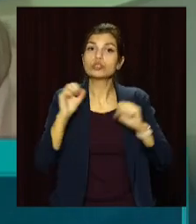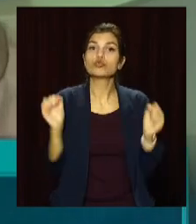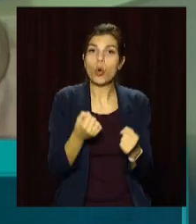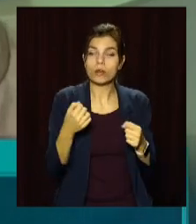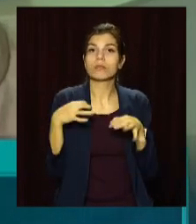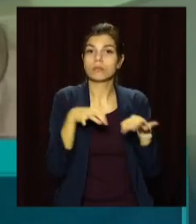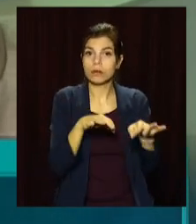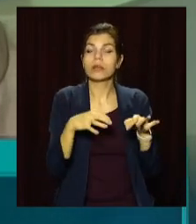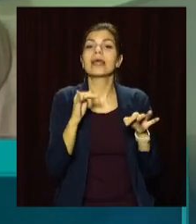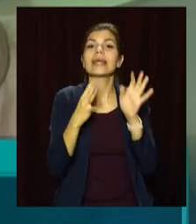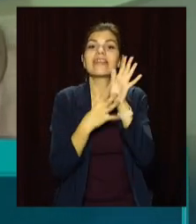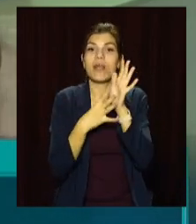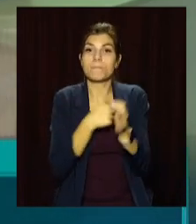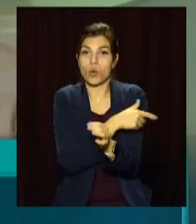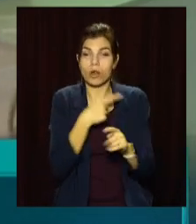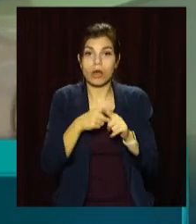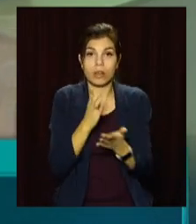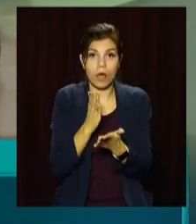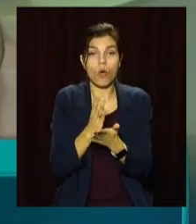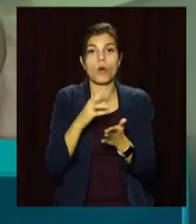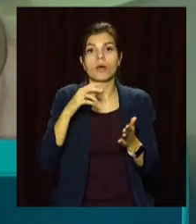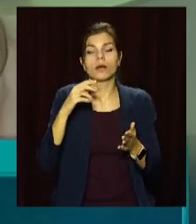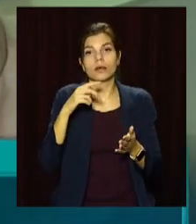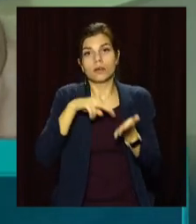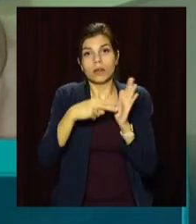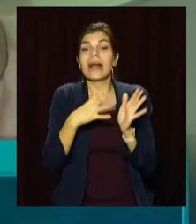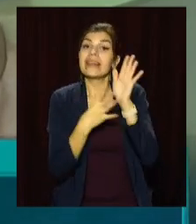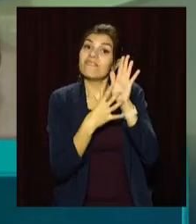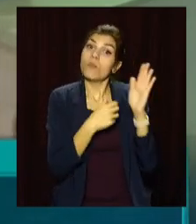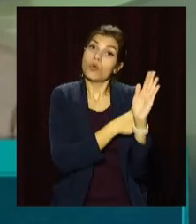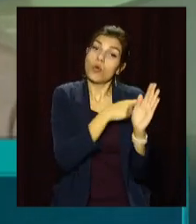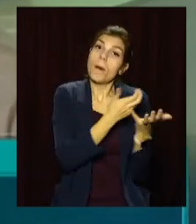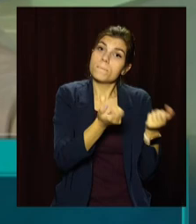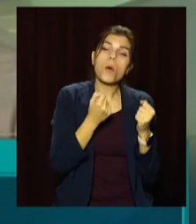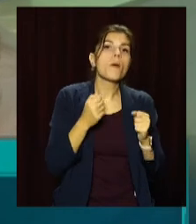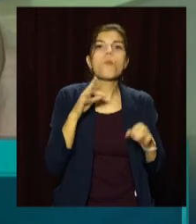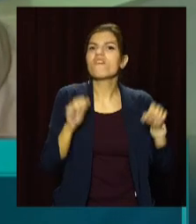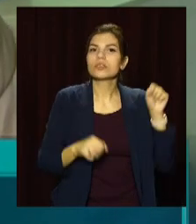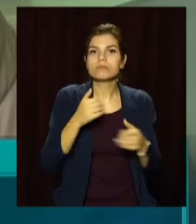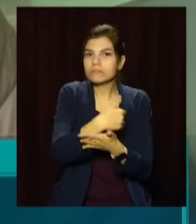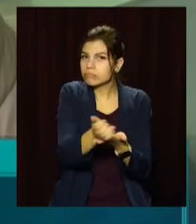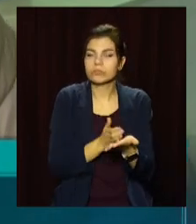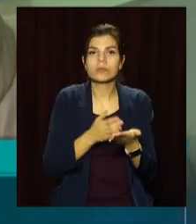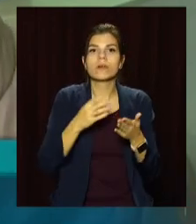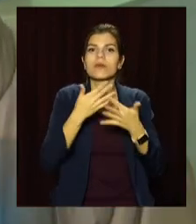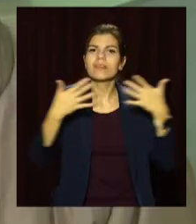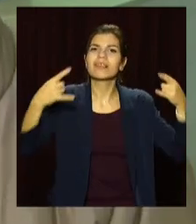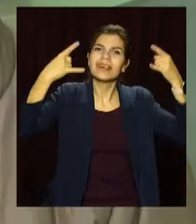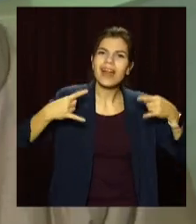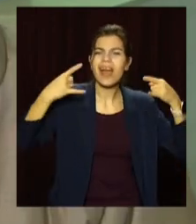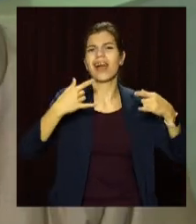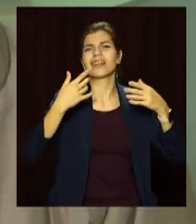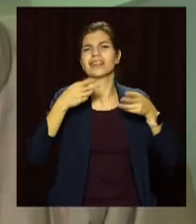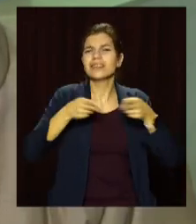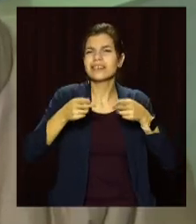медицинської допомоги і 9-я лікарні знаходяться в цьому проєкті. 9-я лікарні отримують максимальний пакет обладнання, який необхідний для